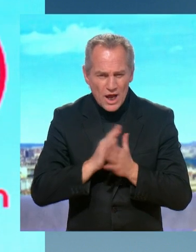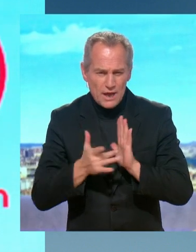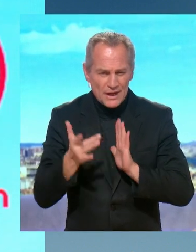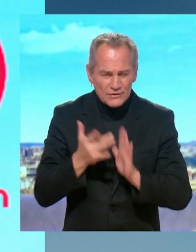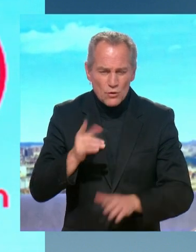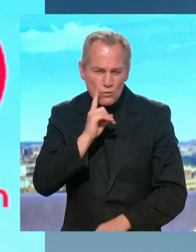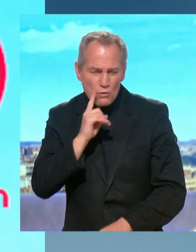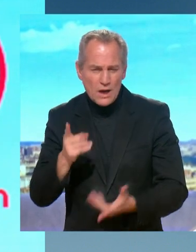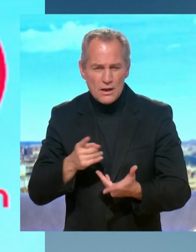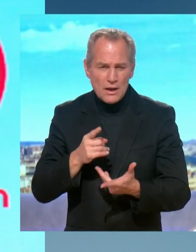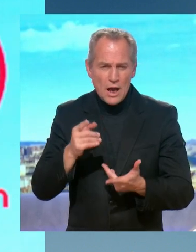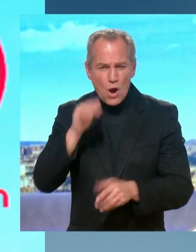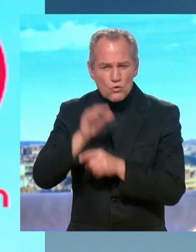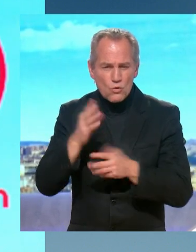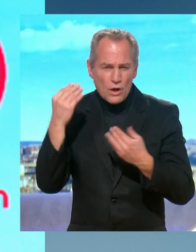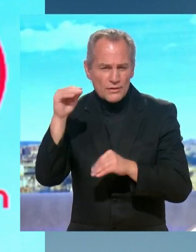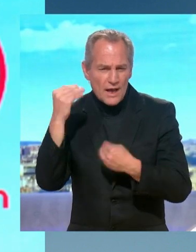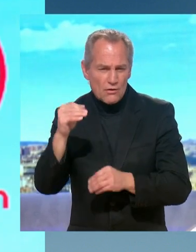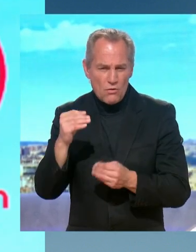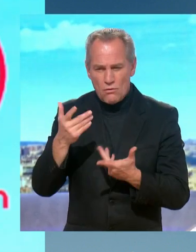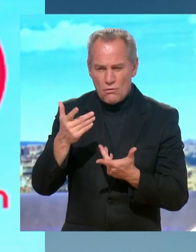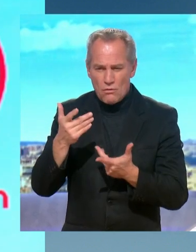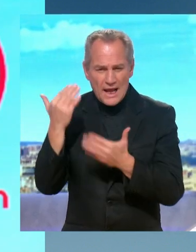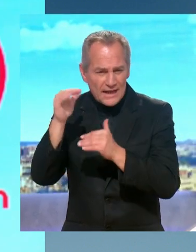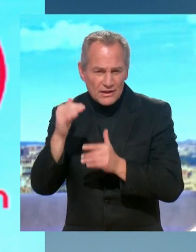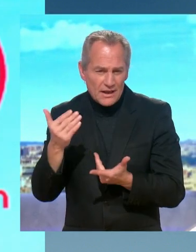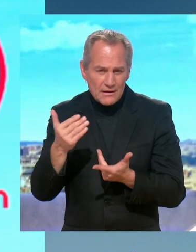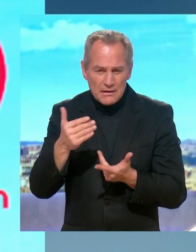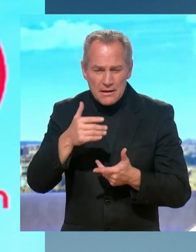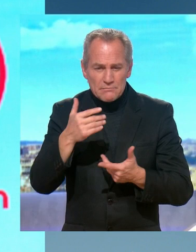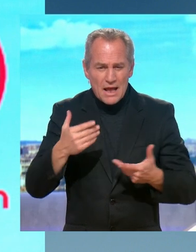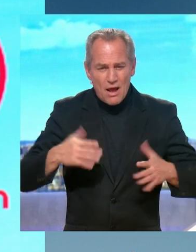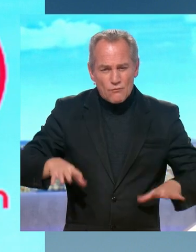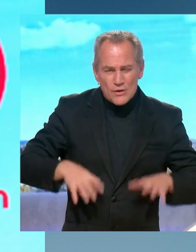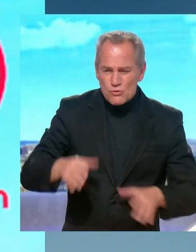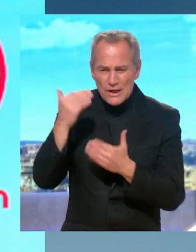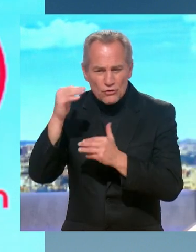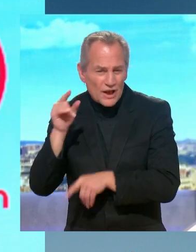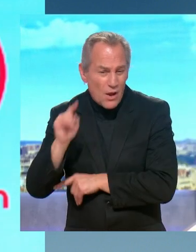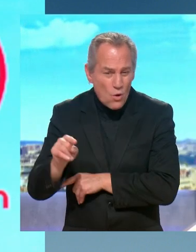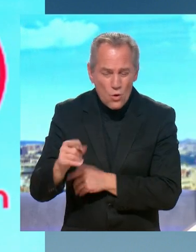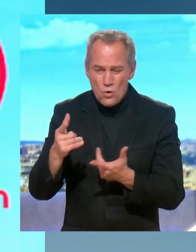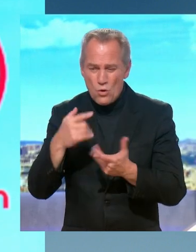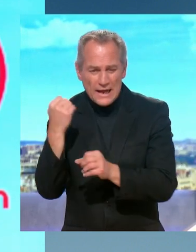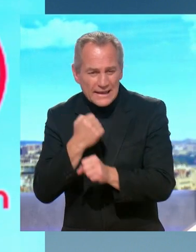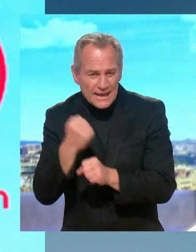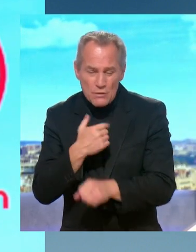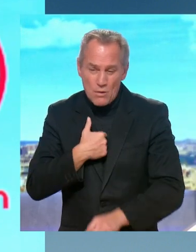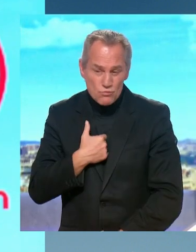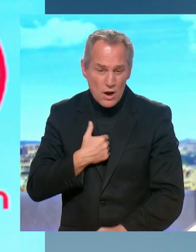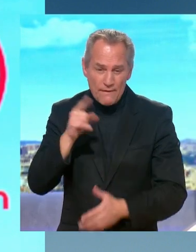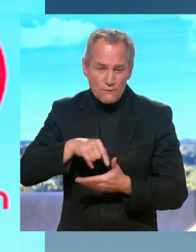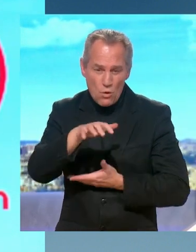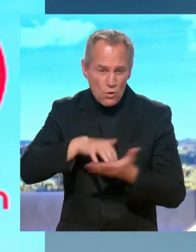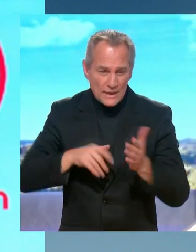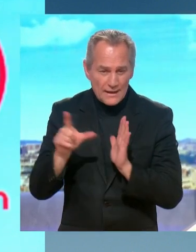si je n'ai pas ce texte, les Français doivent savoir que je ne peux pas expulser l'intégralité des délinquants étrangers qui commettent des actes de crimes et des délits sur le